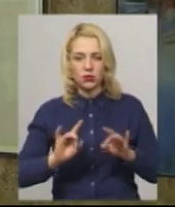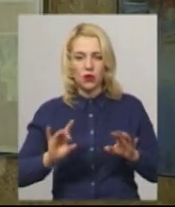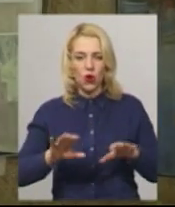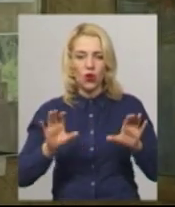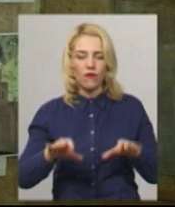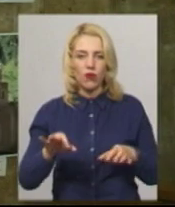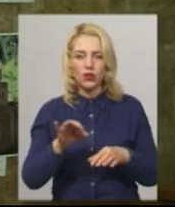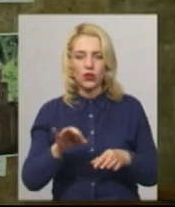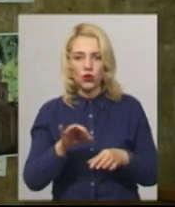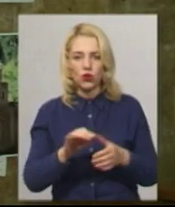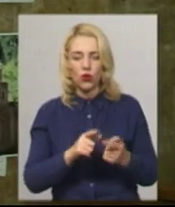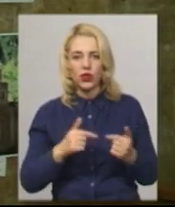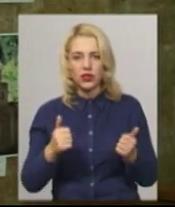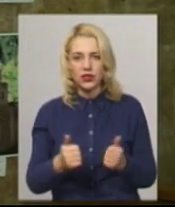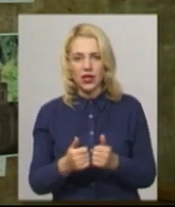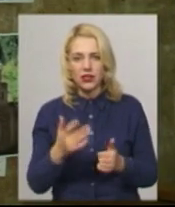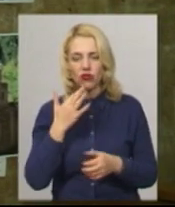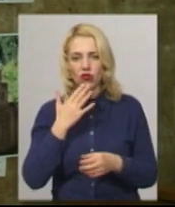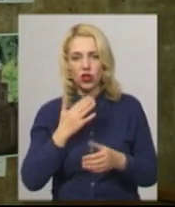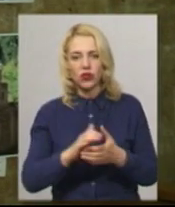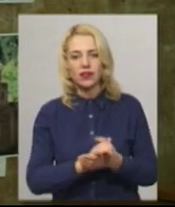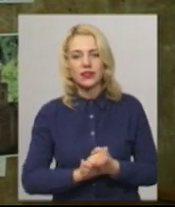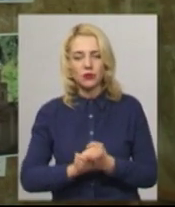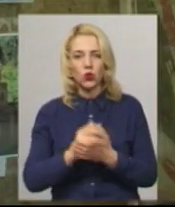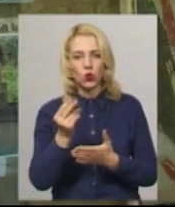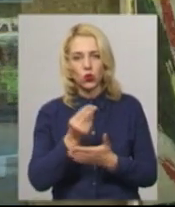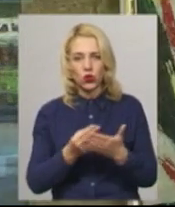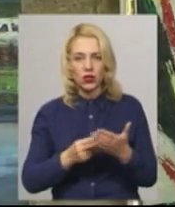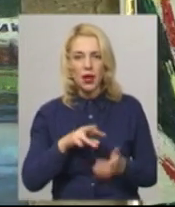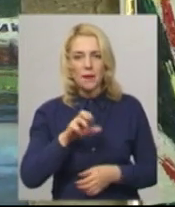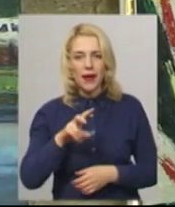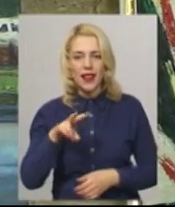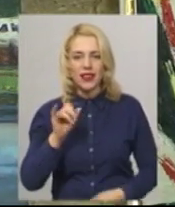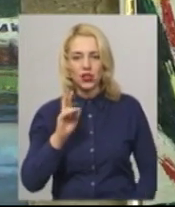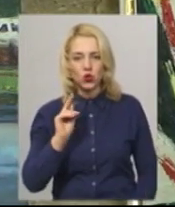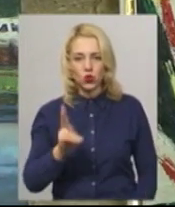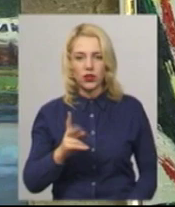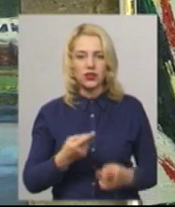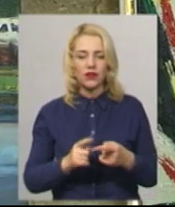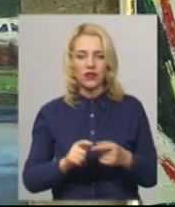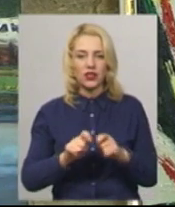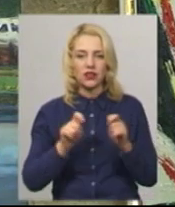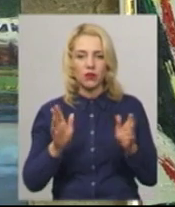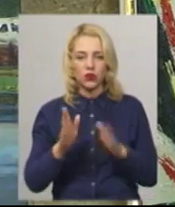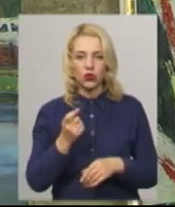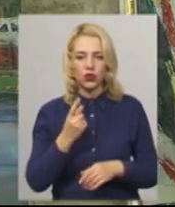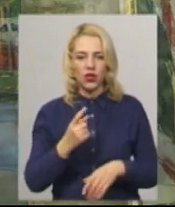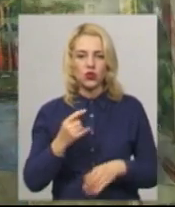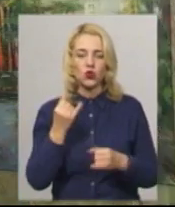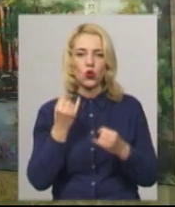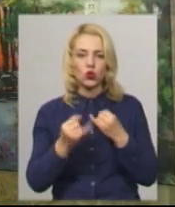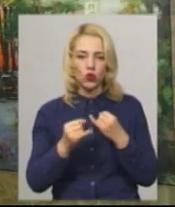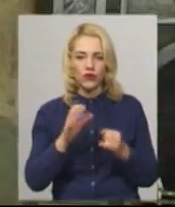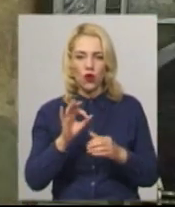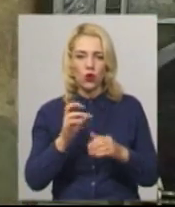організації Національної спілки художників України Микола Мельничук. За його словами, відкриття відбудеться 11 жовтня о 14-й